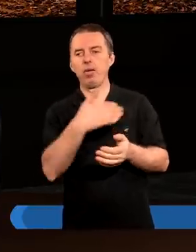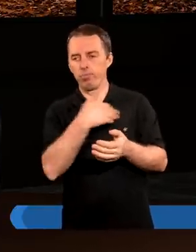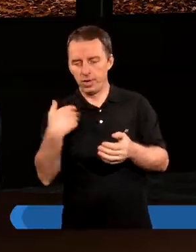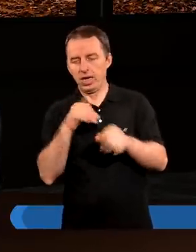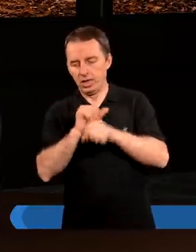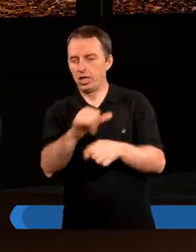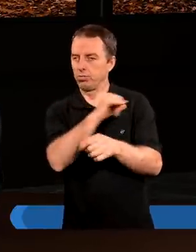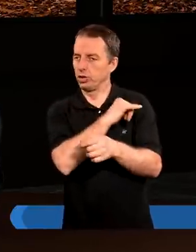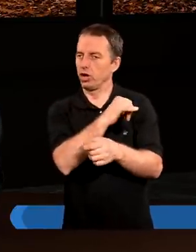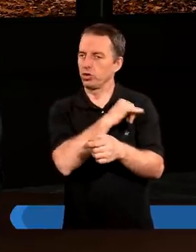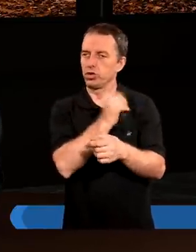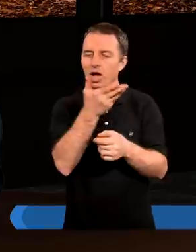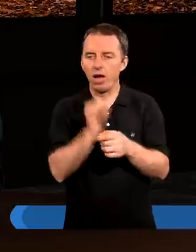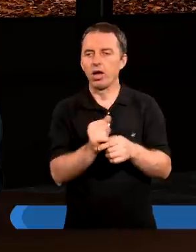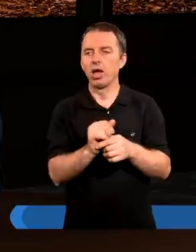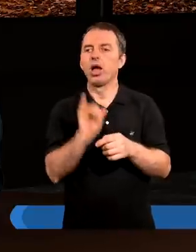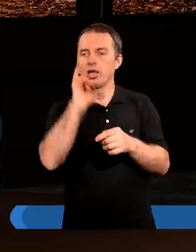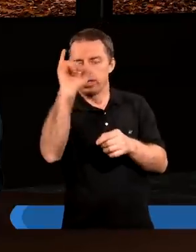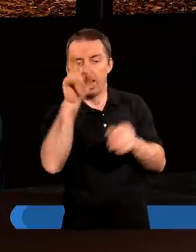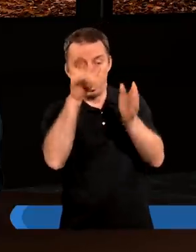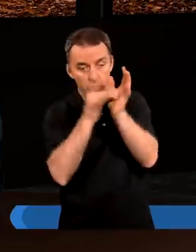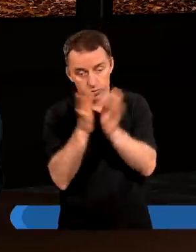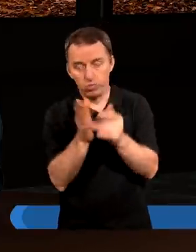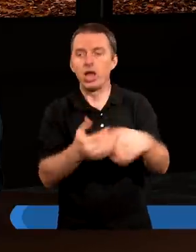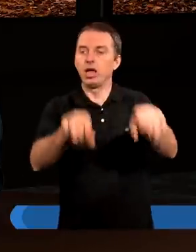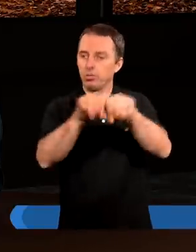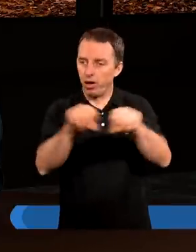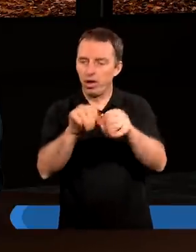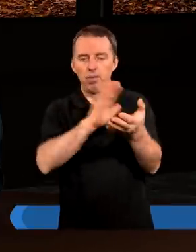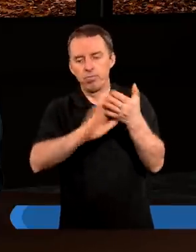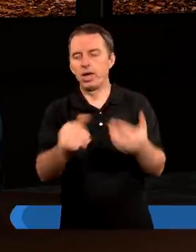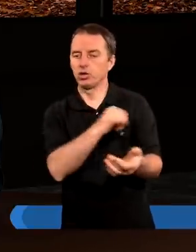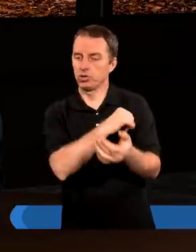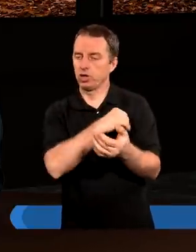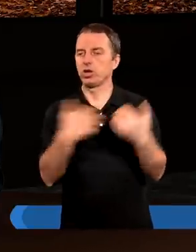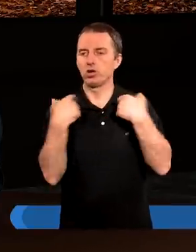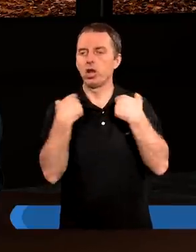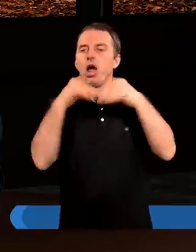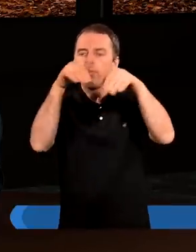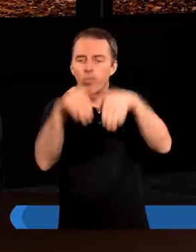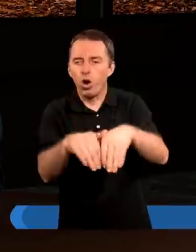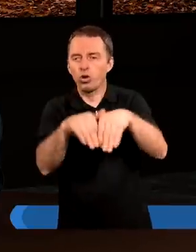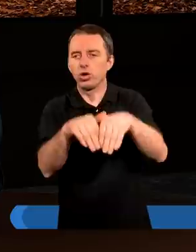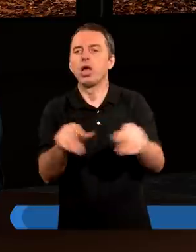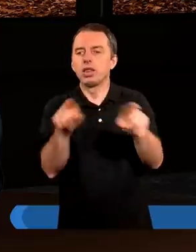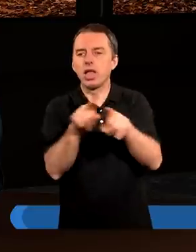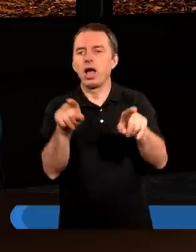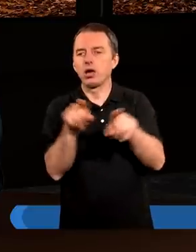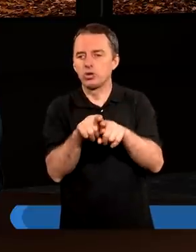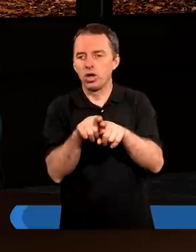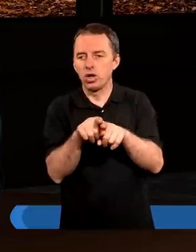jesteśmy grzesznikami, to Jego sprawiedliwe, bezgrzeszne życie może w akcie,